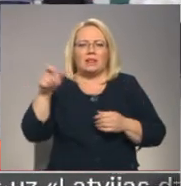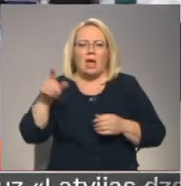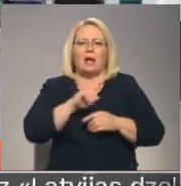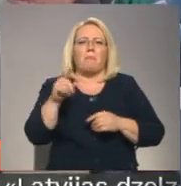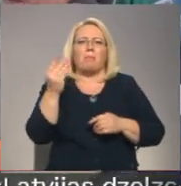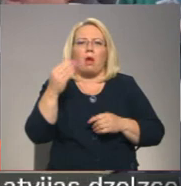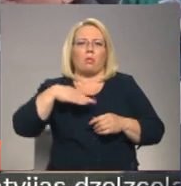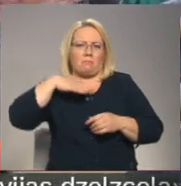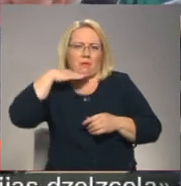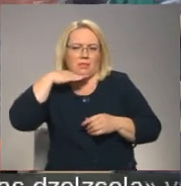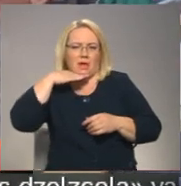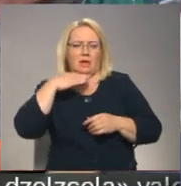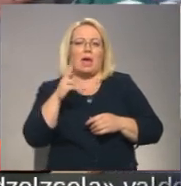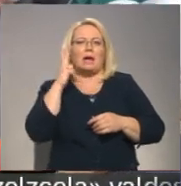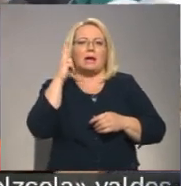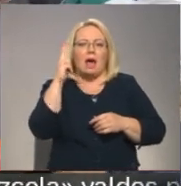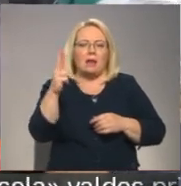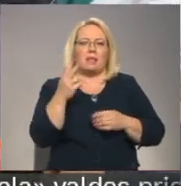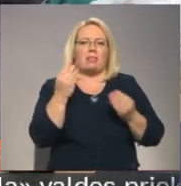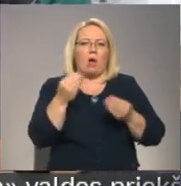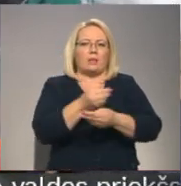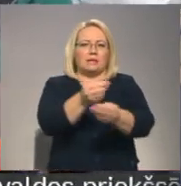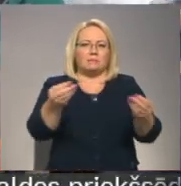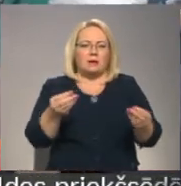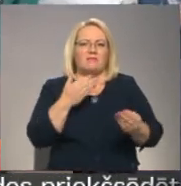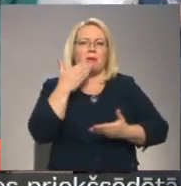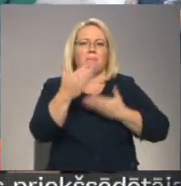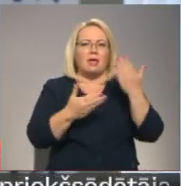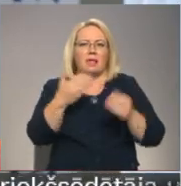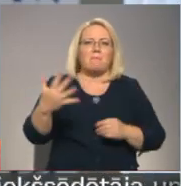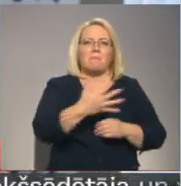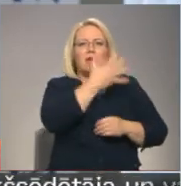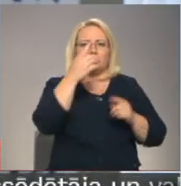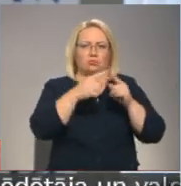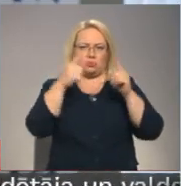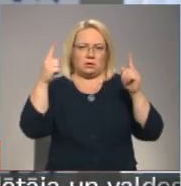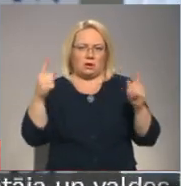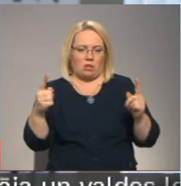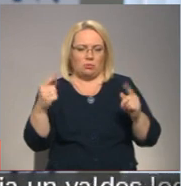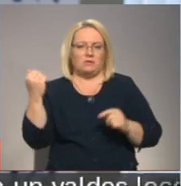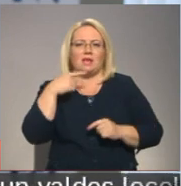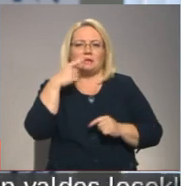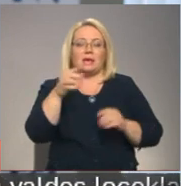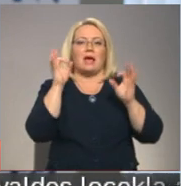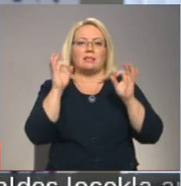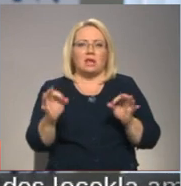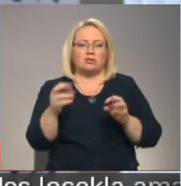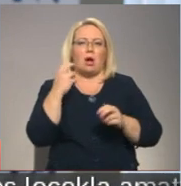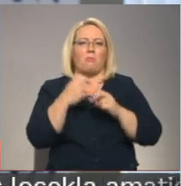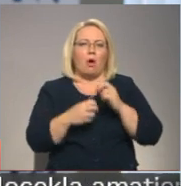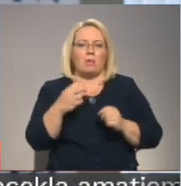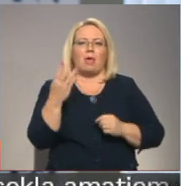līdzekļu pietiek. Karantētajai naudas izmaksai var pieteikties piecus gadus. Ja tiešām ir problēma ar naudu, ja